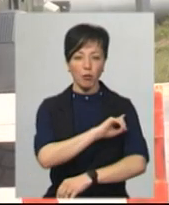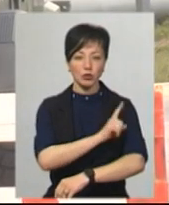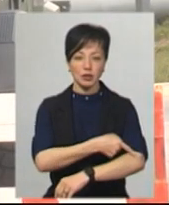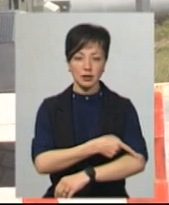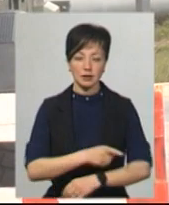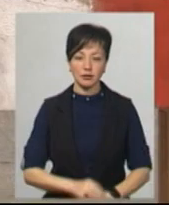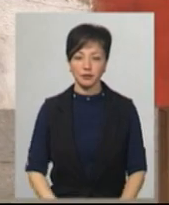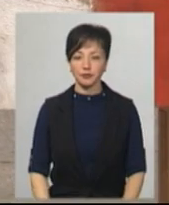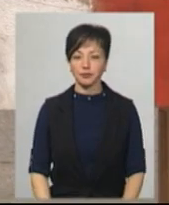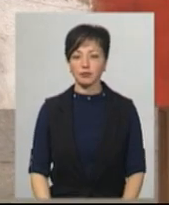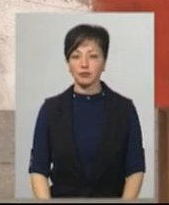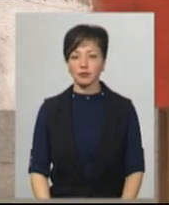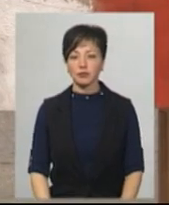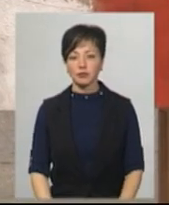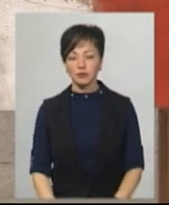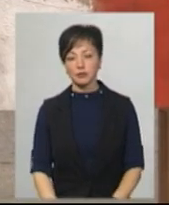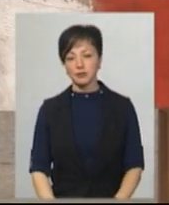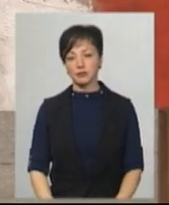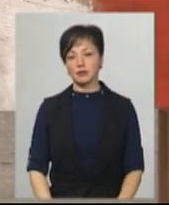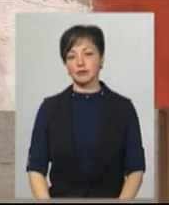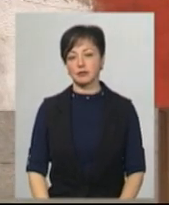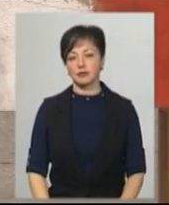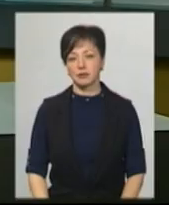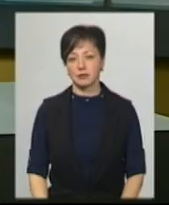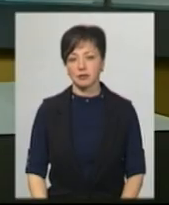Боровець, Віктор Кривий. Новини на Суспільному. Хмельниччина.